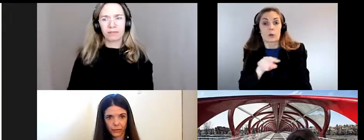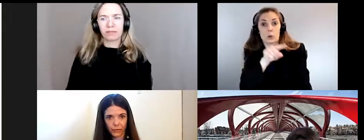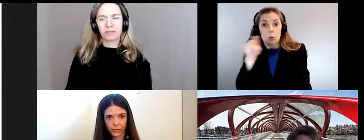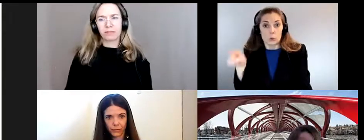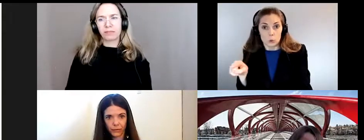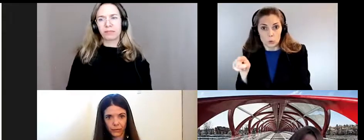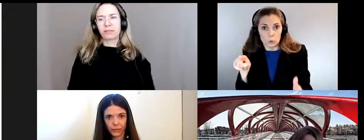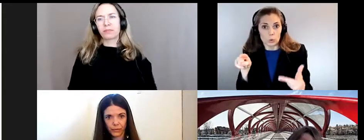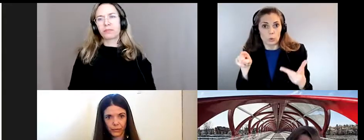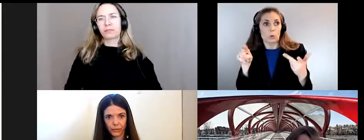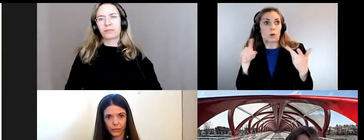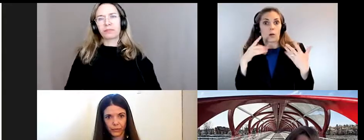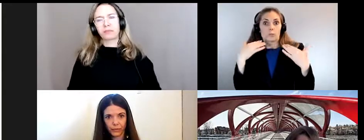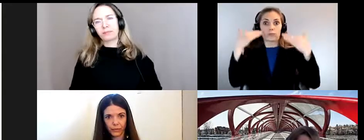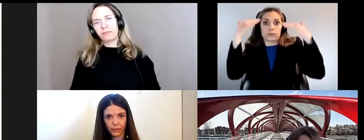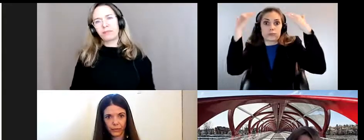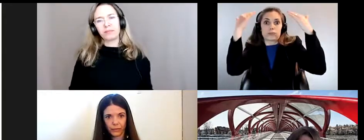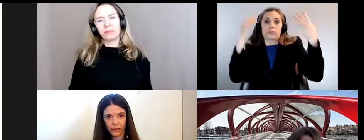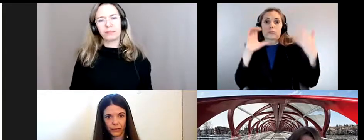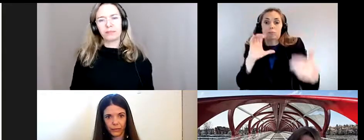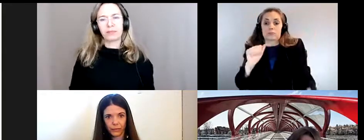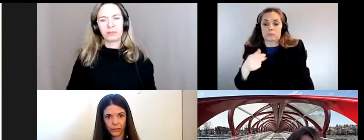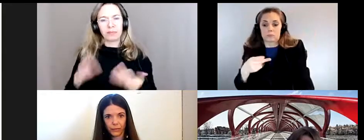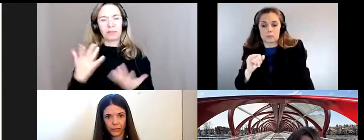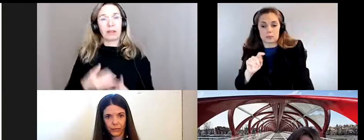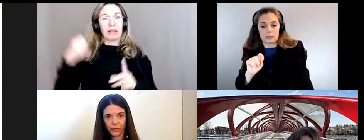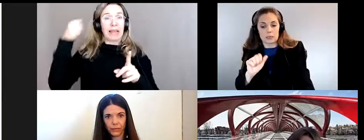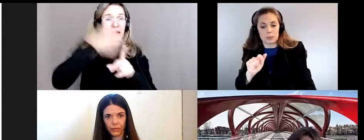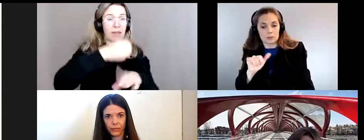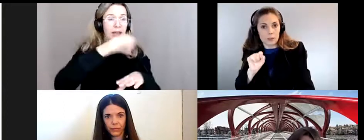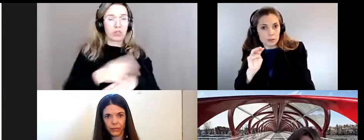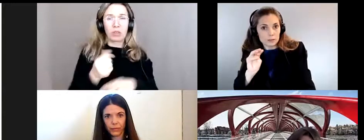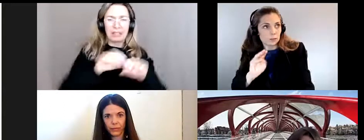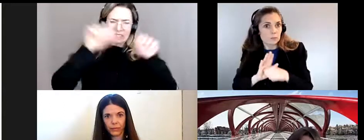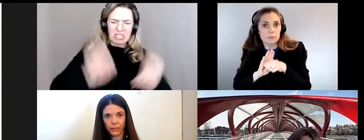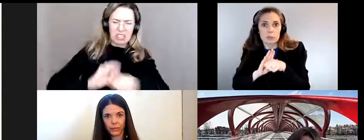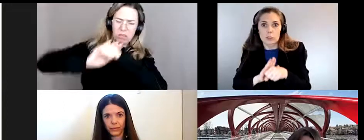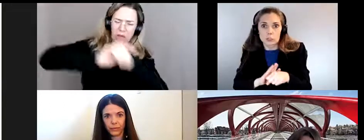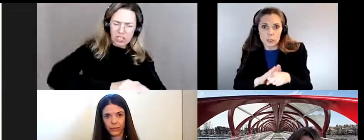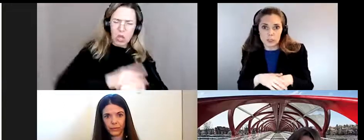les personnes qui sont au coeur des impacts du capitalisme et des systèmes d'oppression